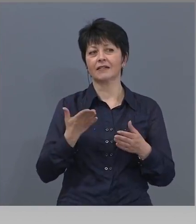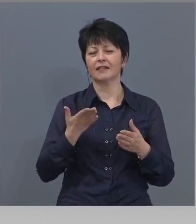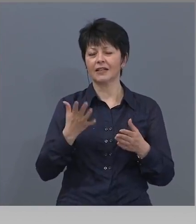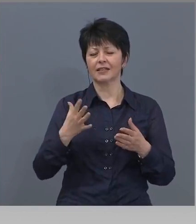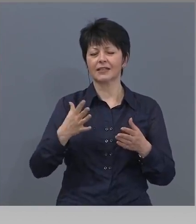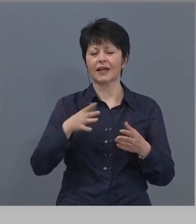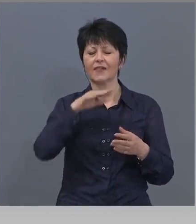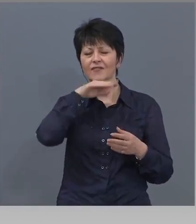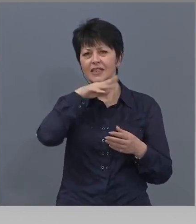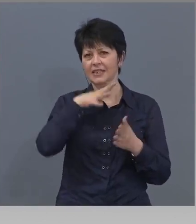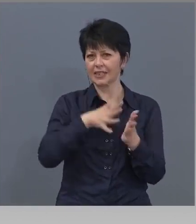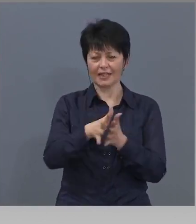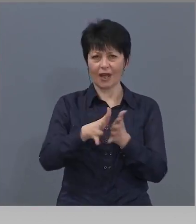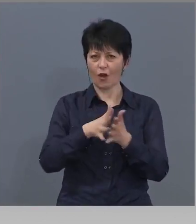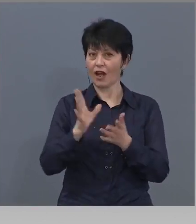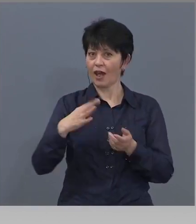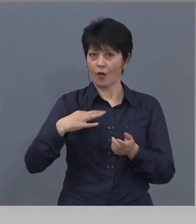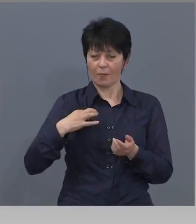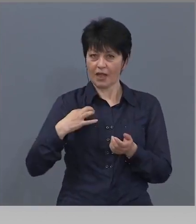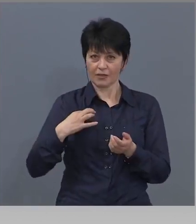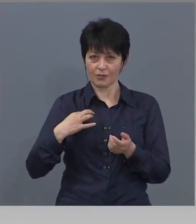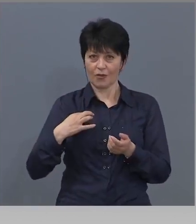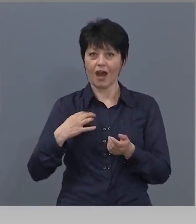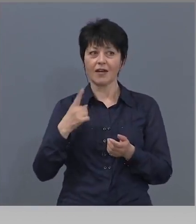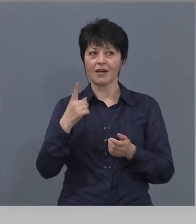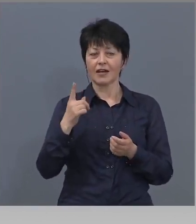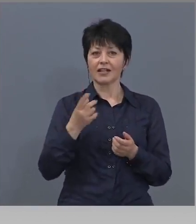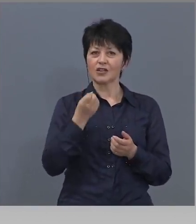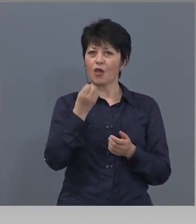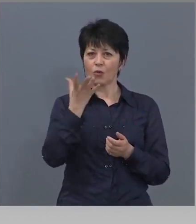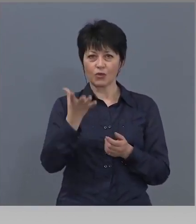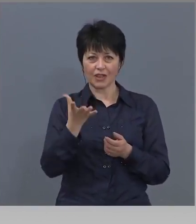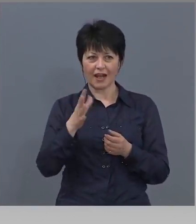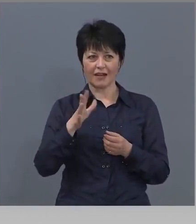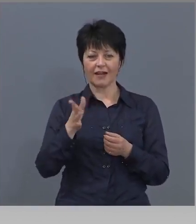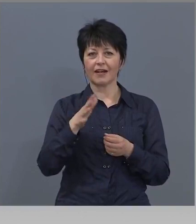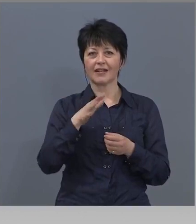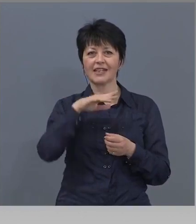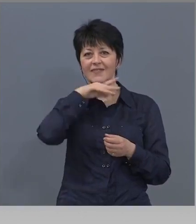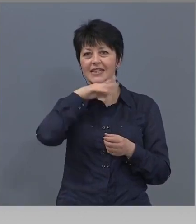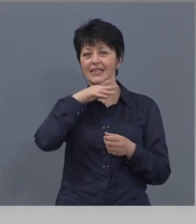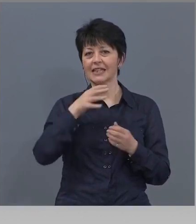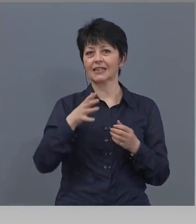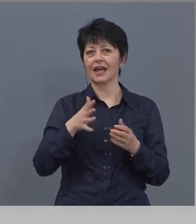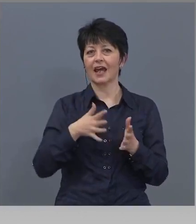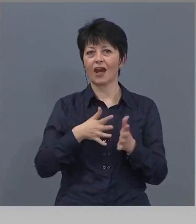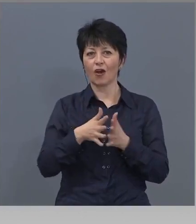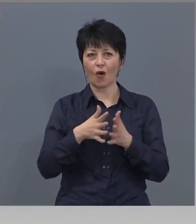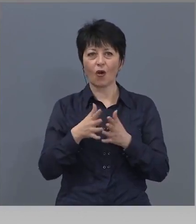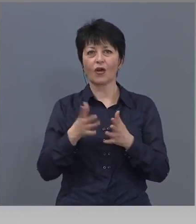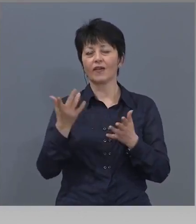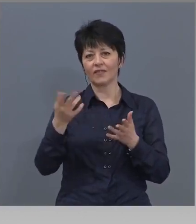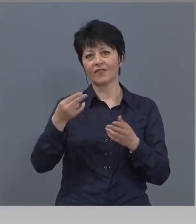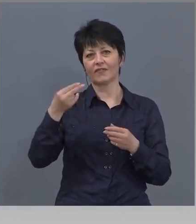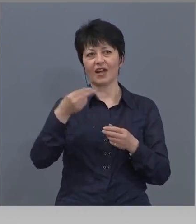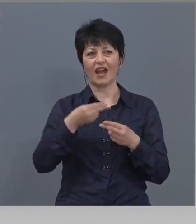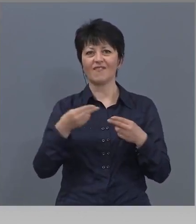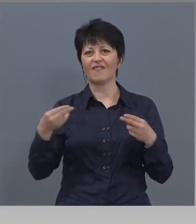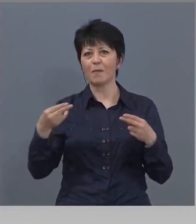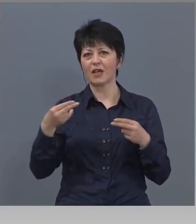От случаите, които имаме и один от първите случаи с коронавирус, огнището беше станало точно от такова събиране, фамилно,